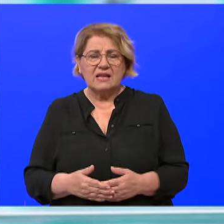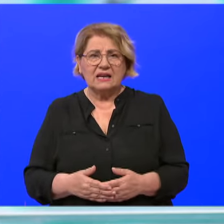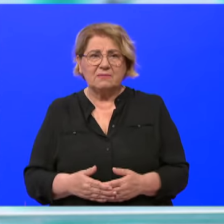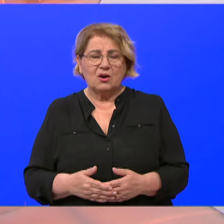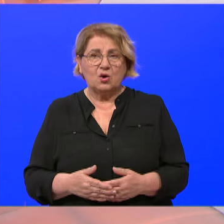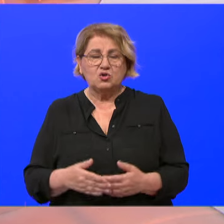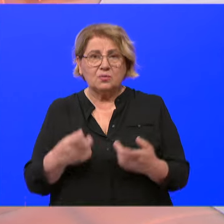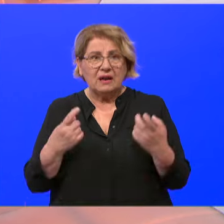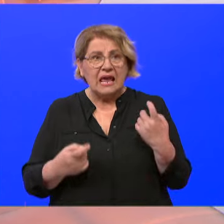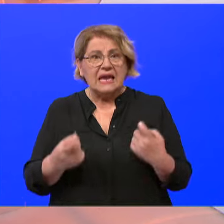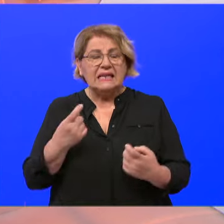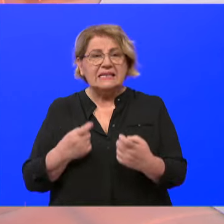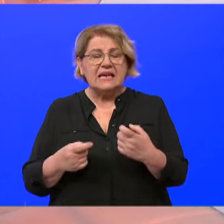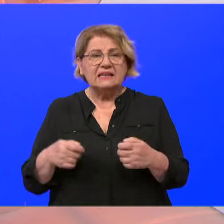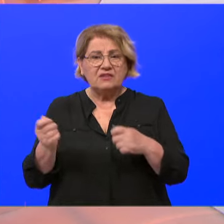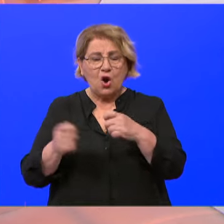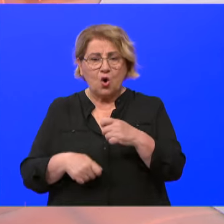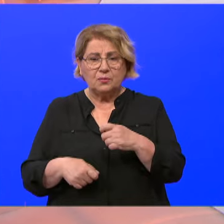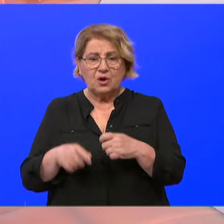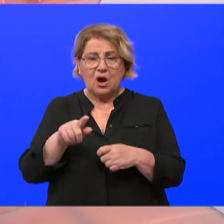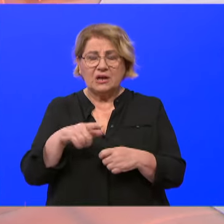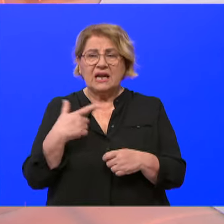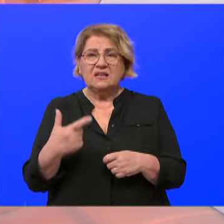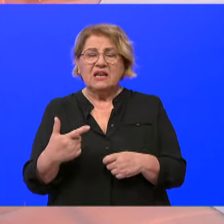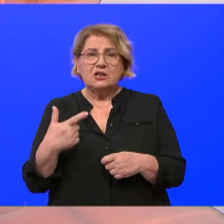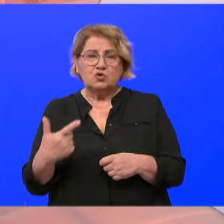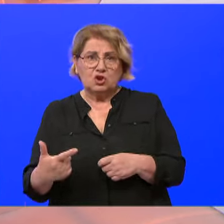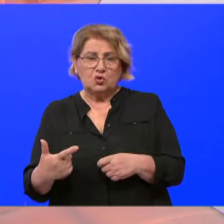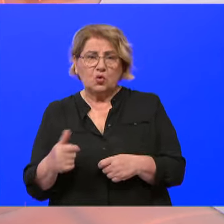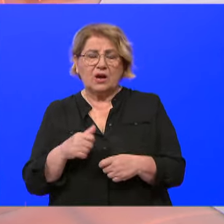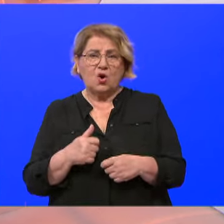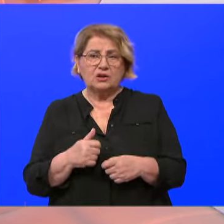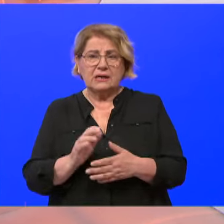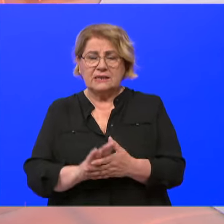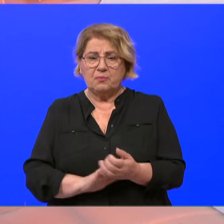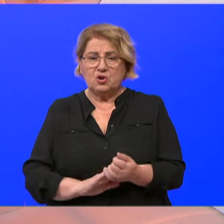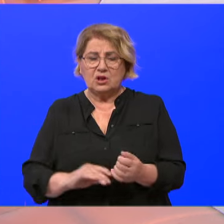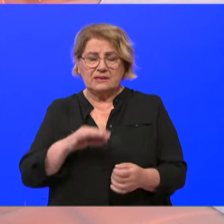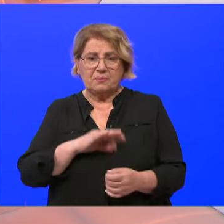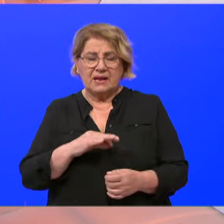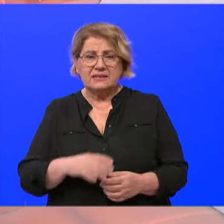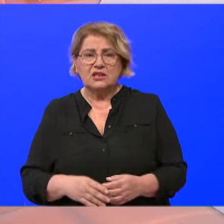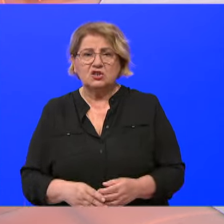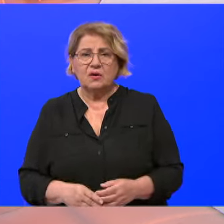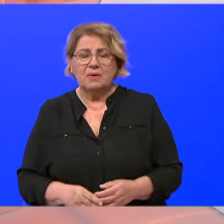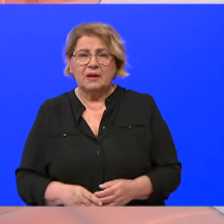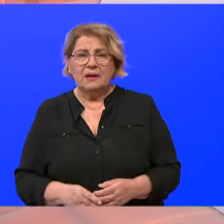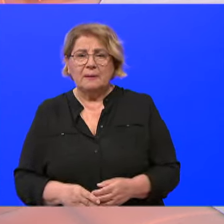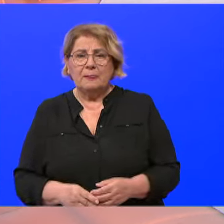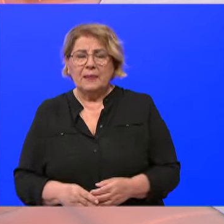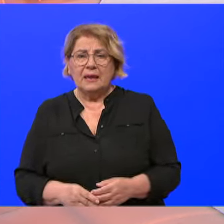inicijativni odbora. Mi smo već dvije i druge svi skupa krenuli, i odmah s presjedništima i tako, i odmah smo